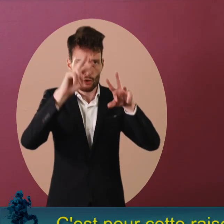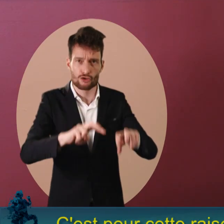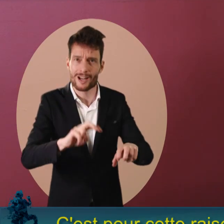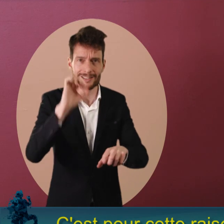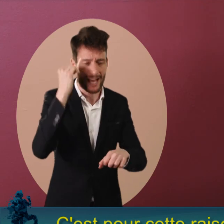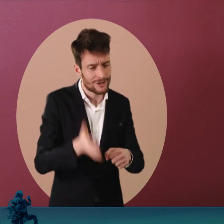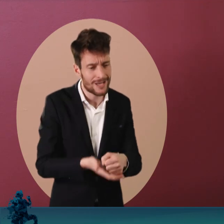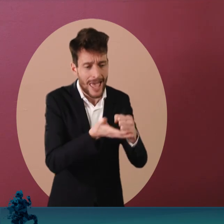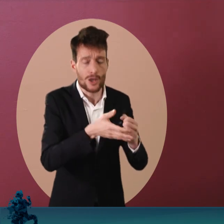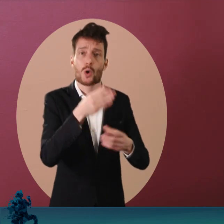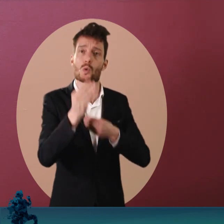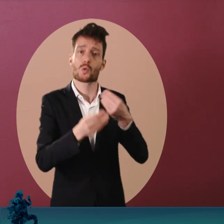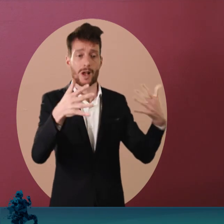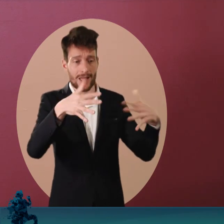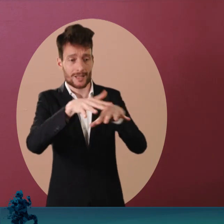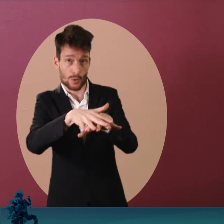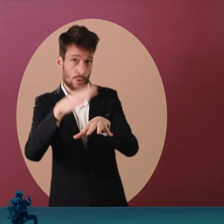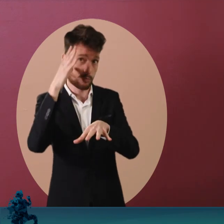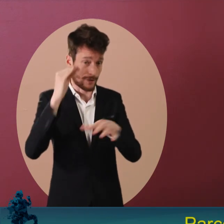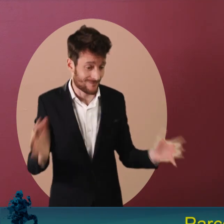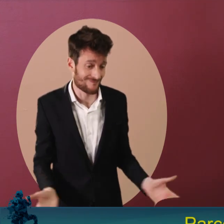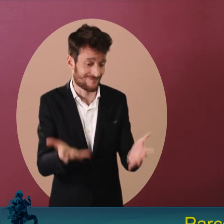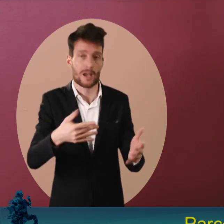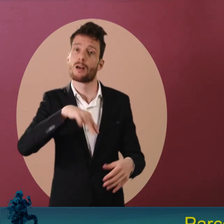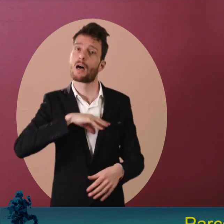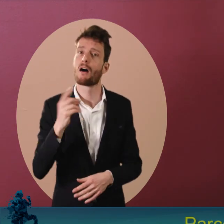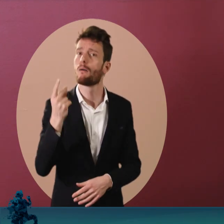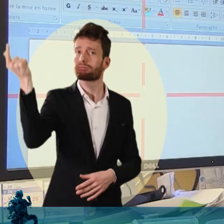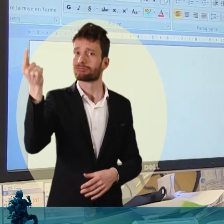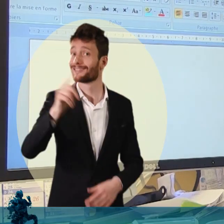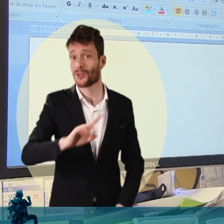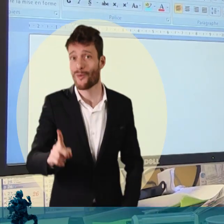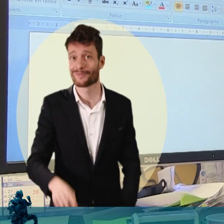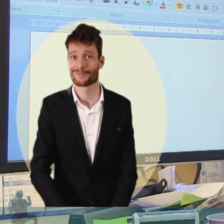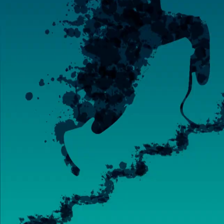la recherche des stages, de l'insertion professionnelle, parce que ça ne pas se faire tout seul.